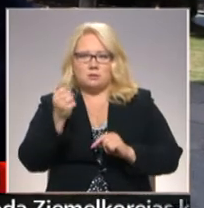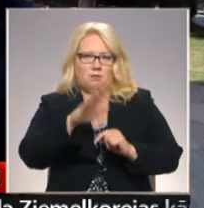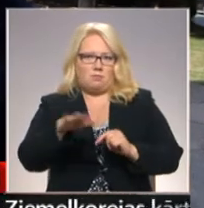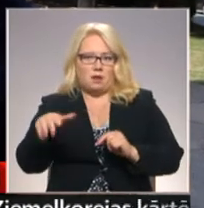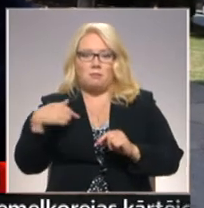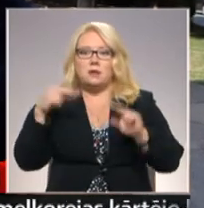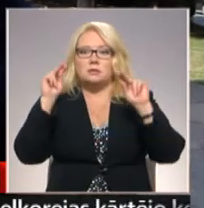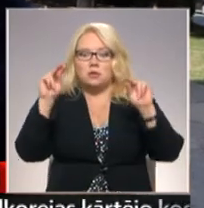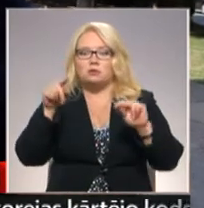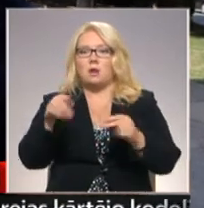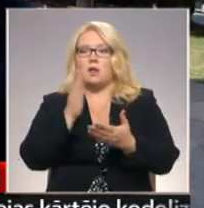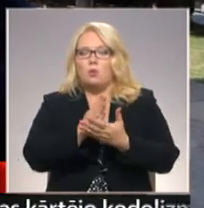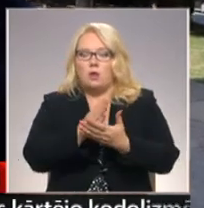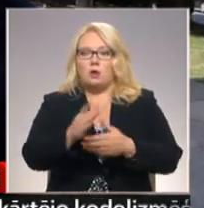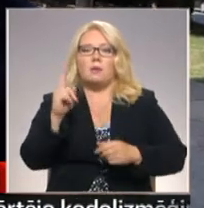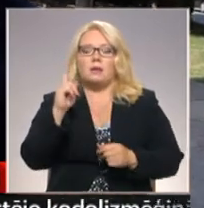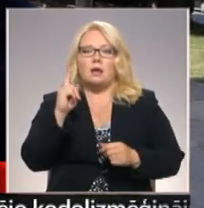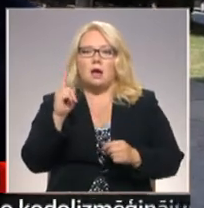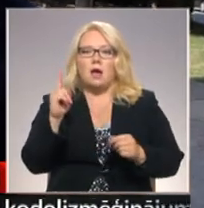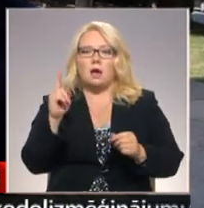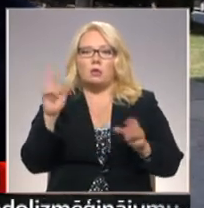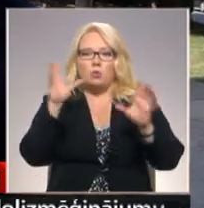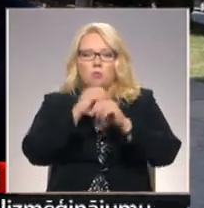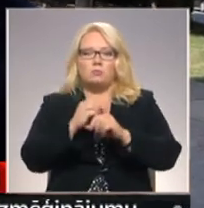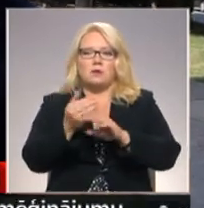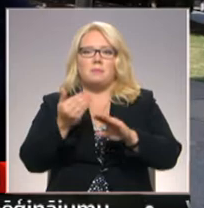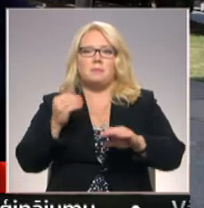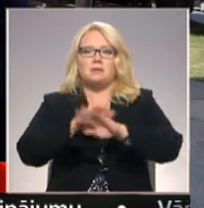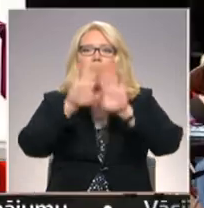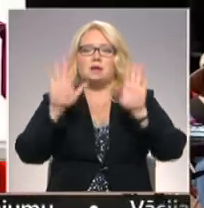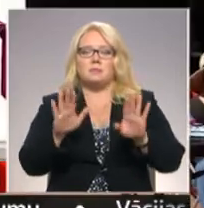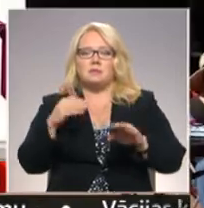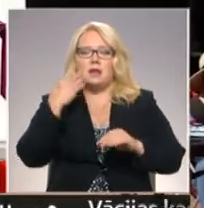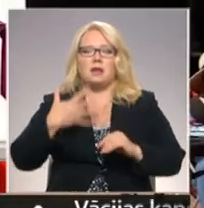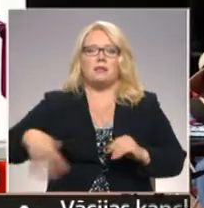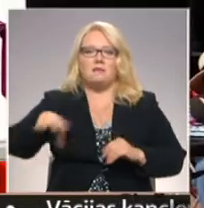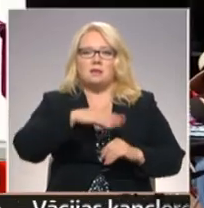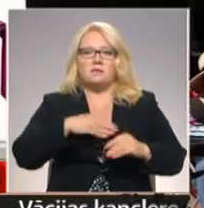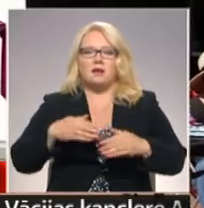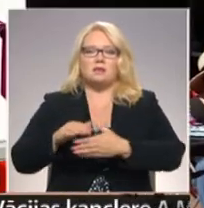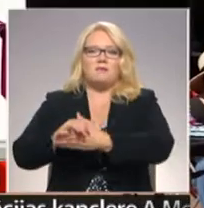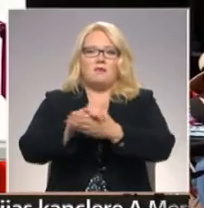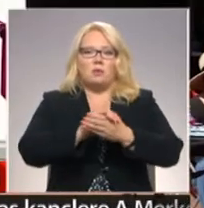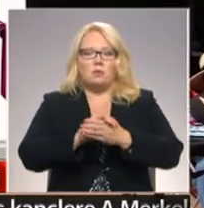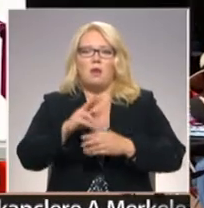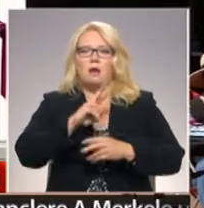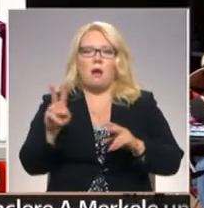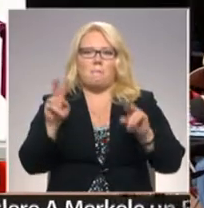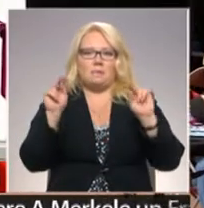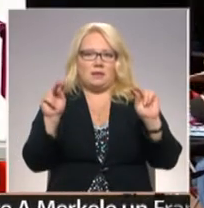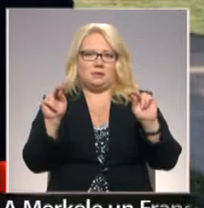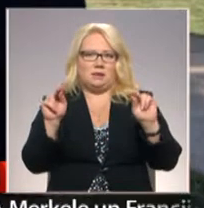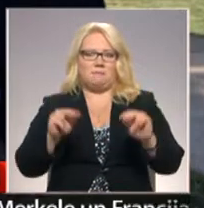Es ticu, ka šie notikumi tikai ir tums pirms gaismas, kad mēs visi atkal varēsim vienoties par to, kam ticam.